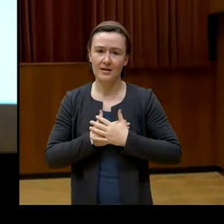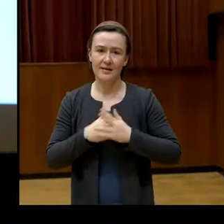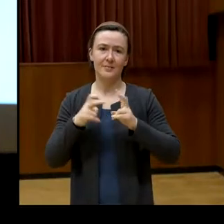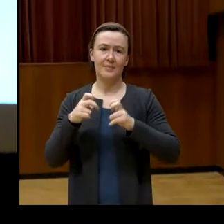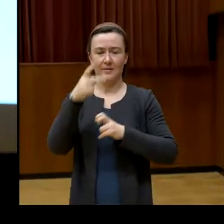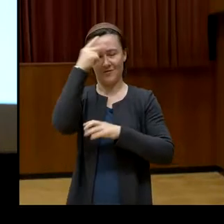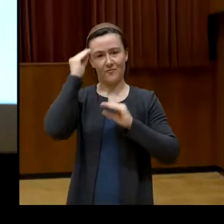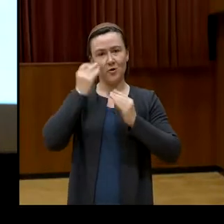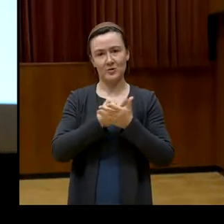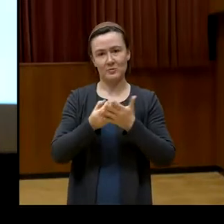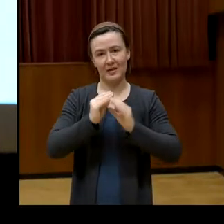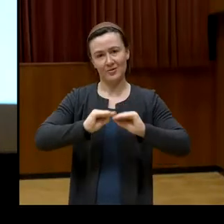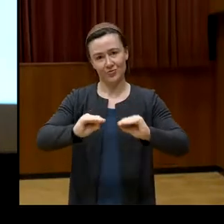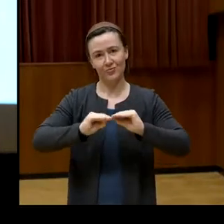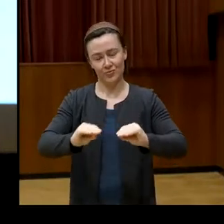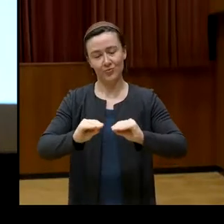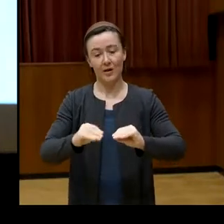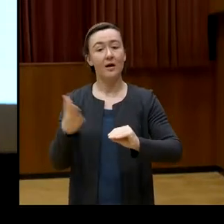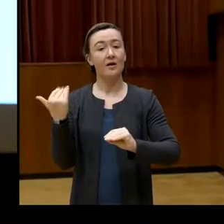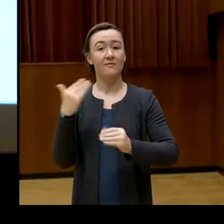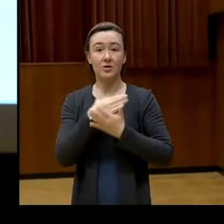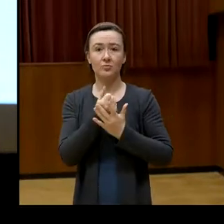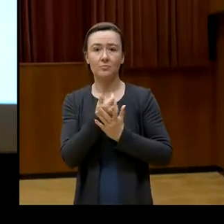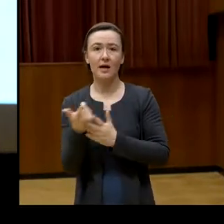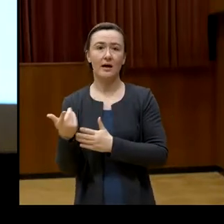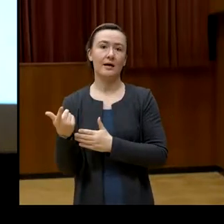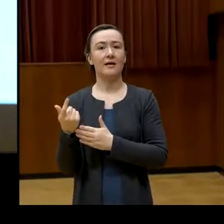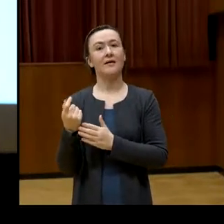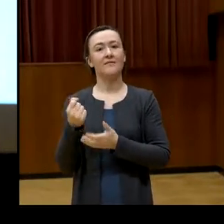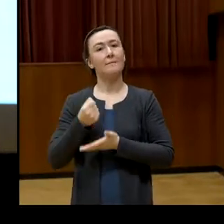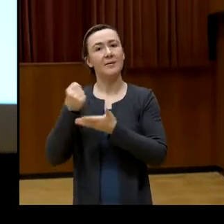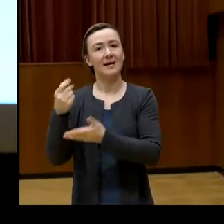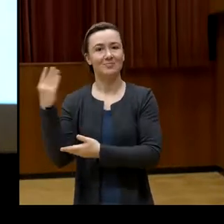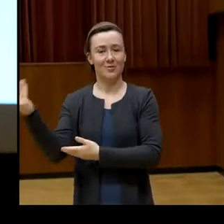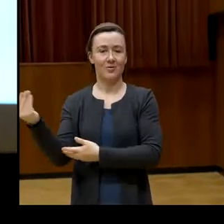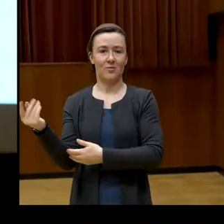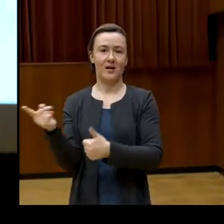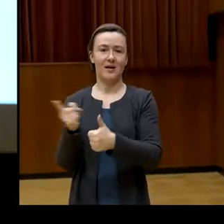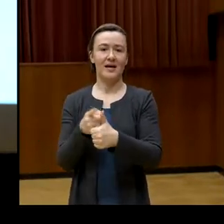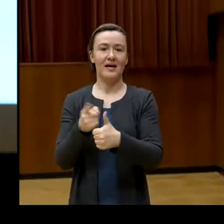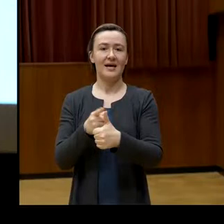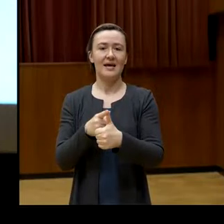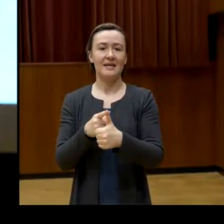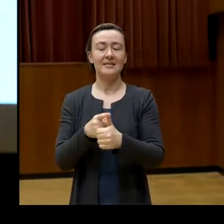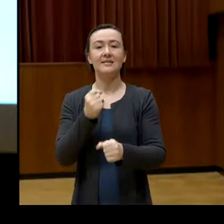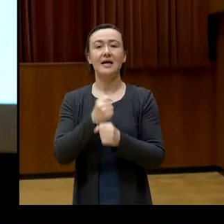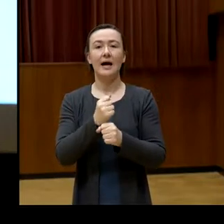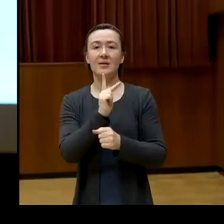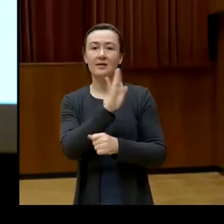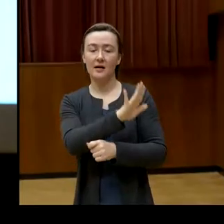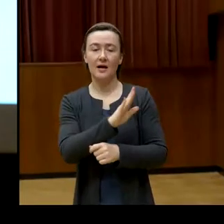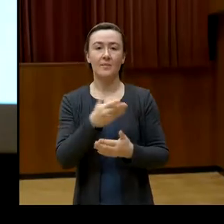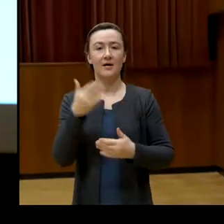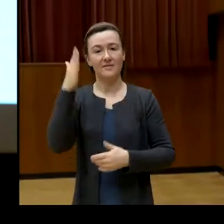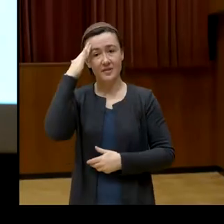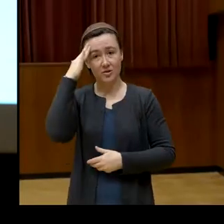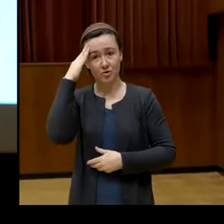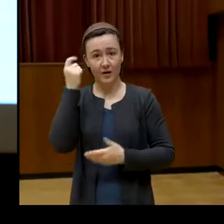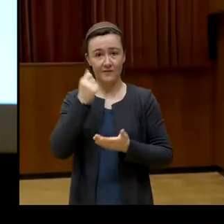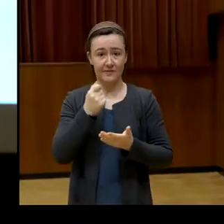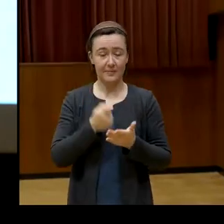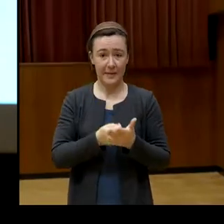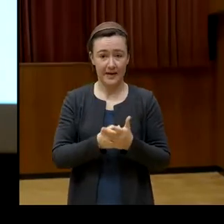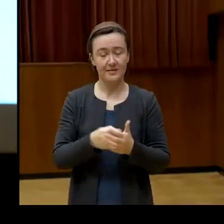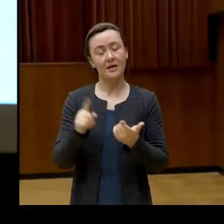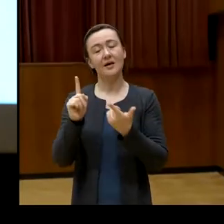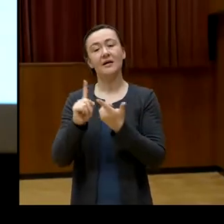mehrfach ausgezeichnet. Unter anderem mit dem Arbeiterkammer, mit dem Wissenschaftspreis der Arbeiterkammer, dem Herbert-Steiner-Preis